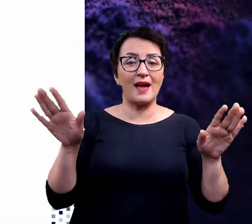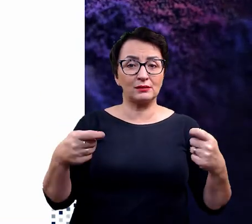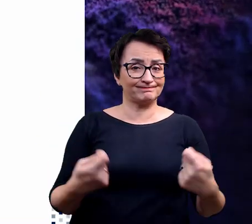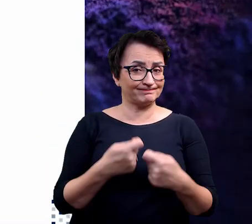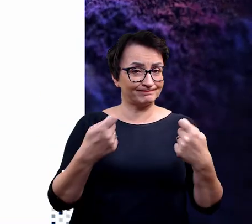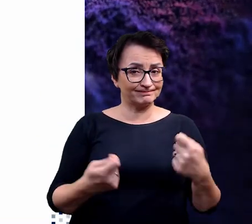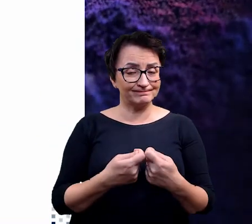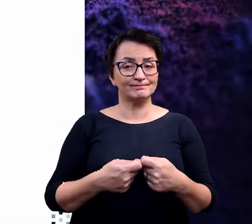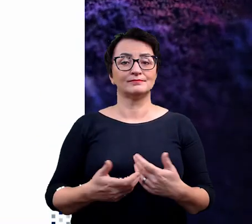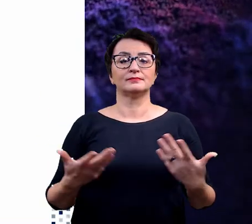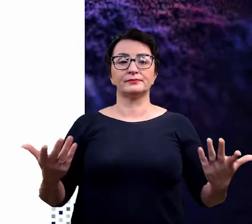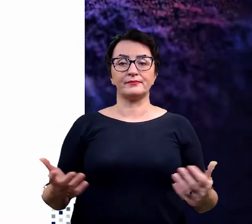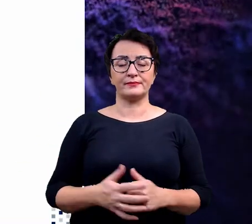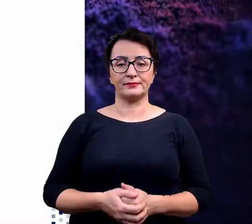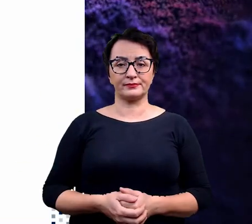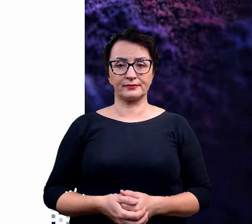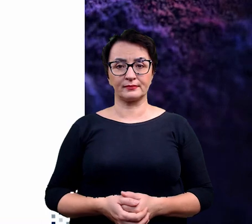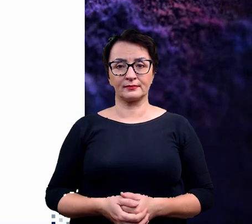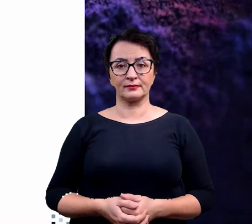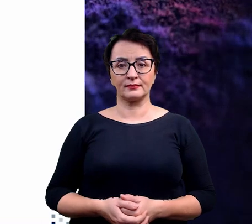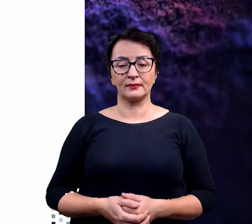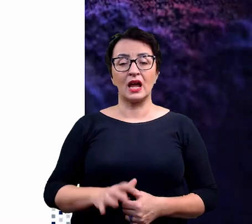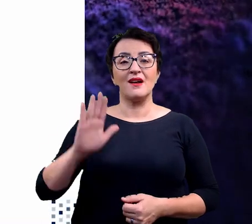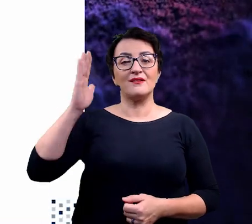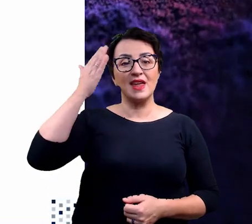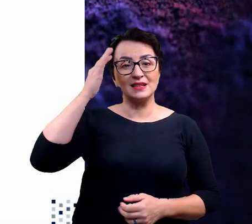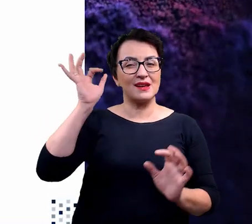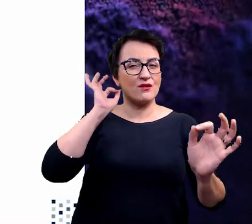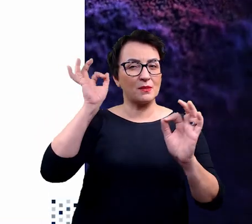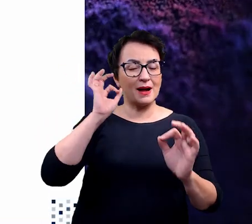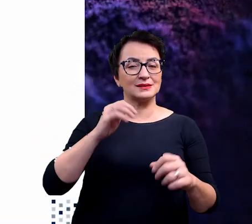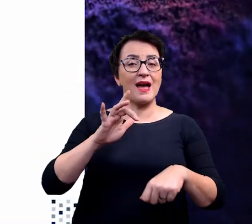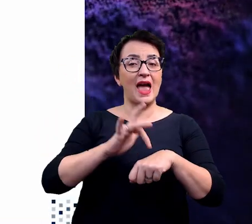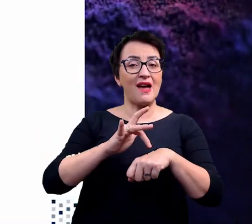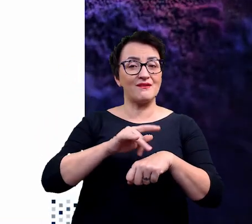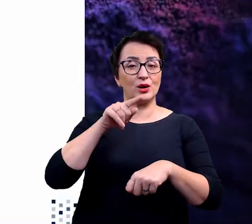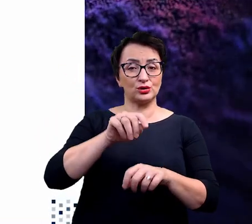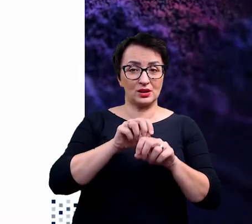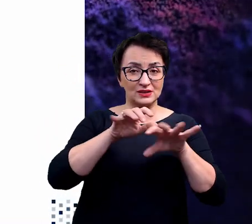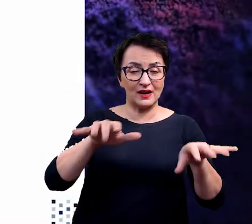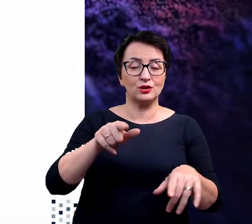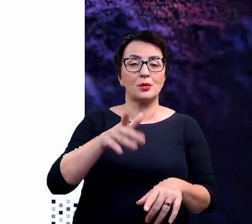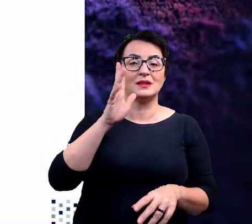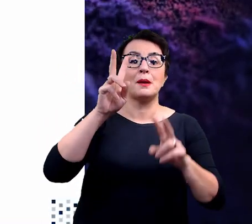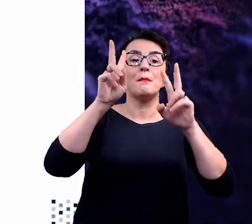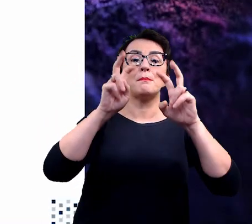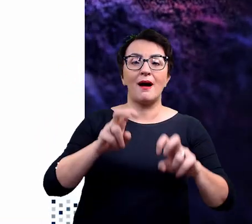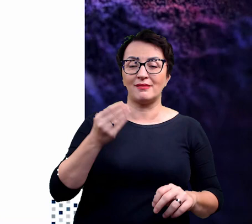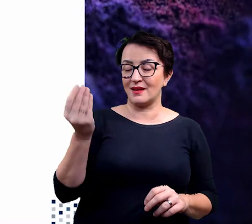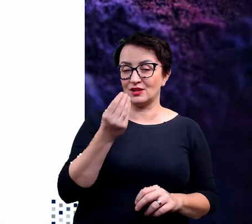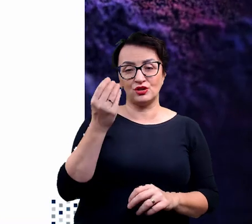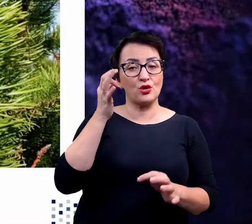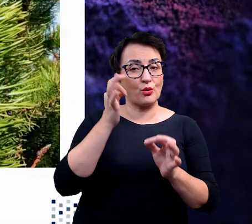tuż przy wybrzeżu oceanu. Wiedza jednak na temat konsekwencji tej inwazji to jest dopiero rozdział oczekujący na zbadanie i opracowanie.